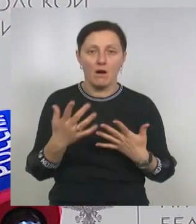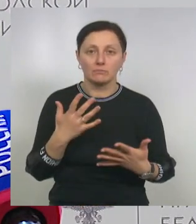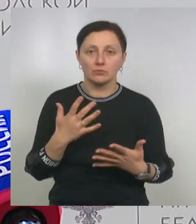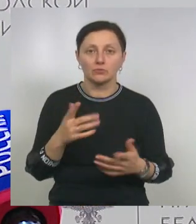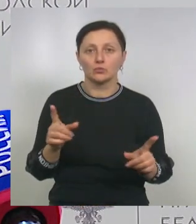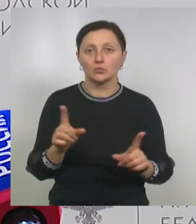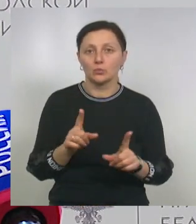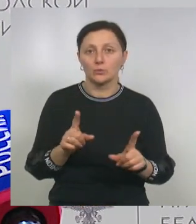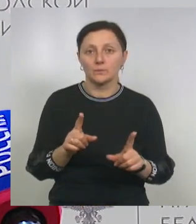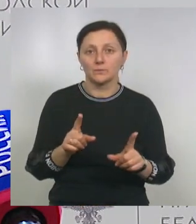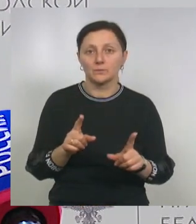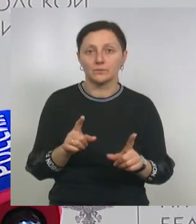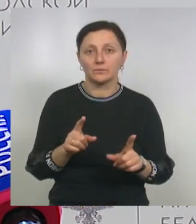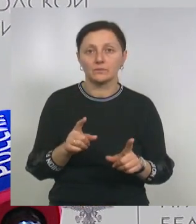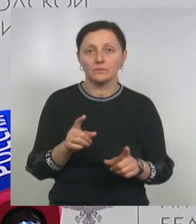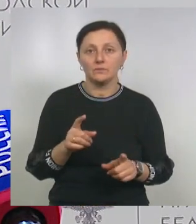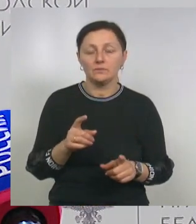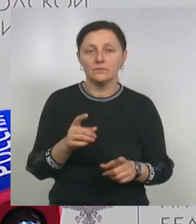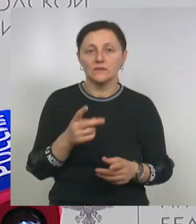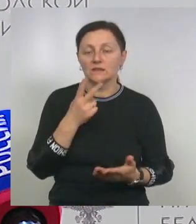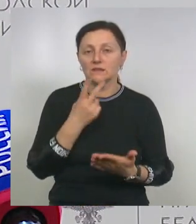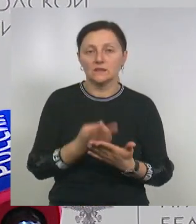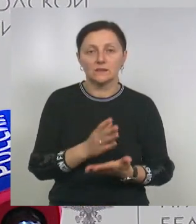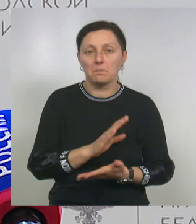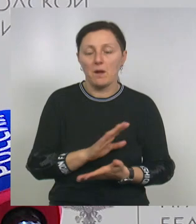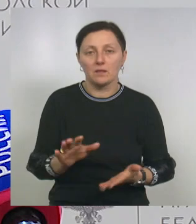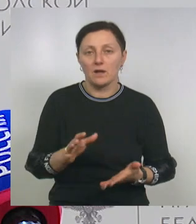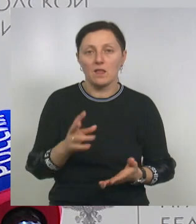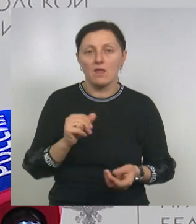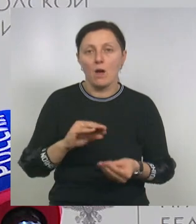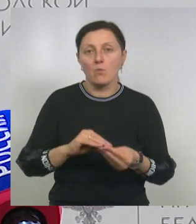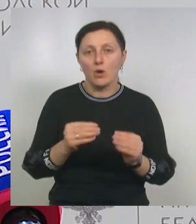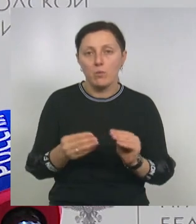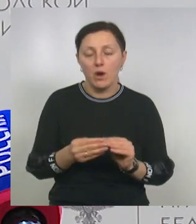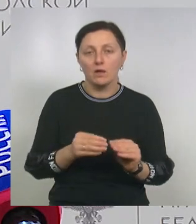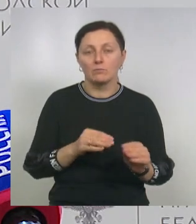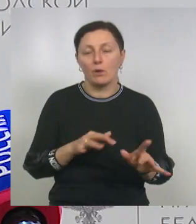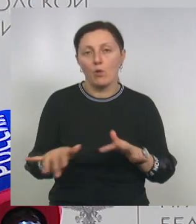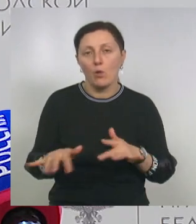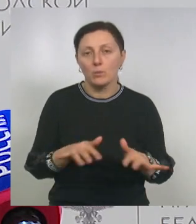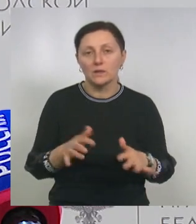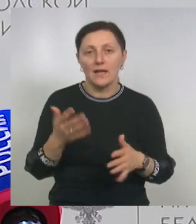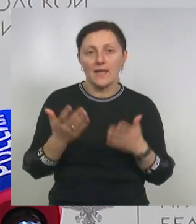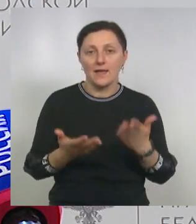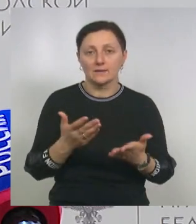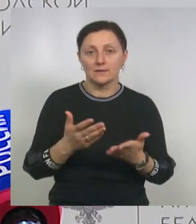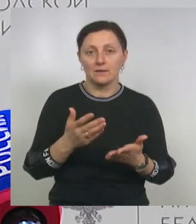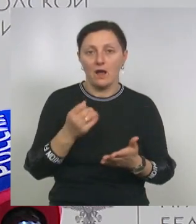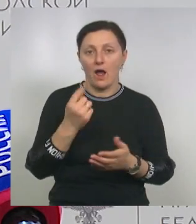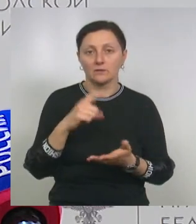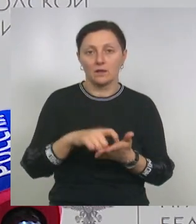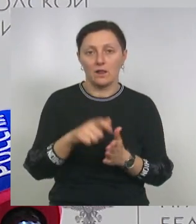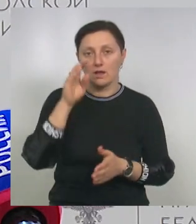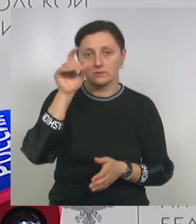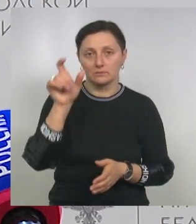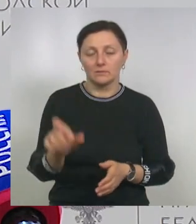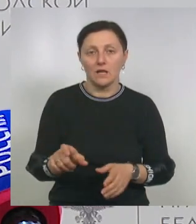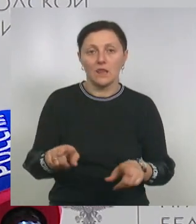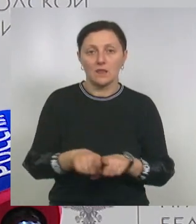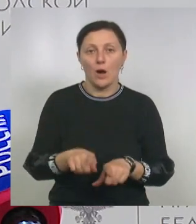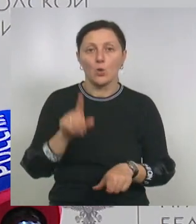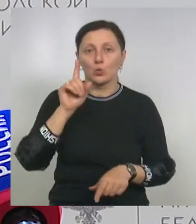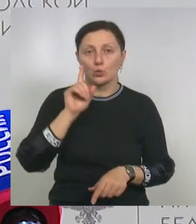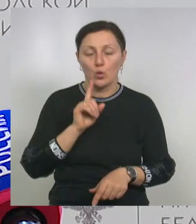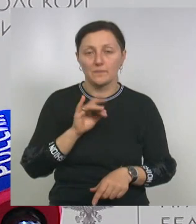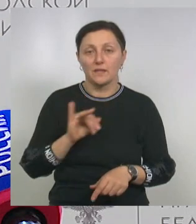невзирая ни на какие там проблемы и хлопоты в этой ситуации, если одиннадцатикласснику так удобно, если он принимает